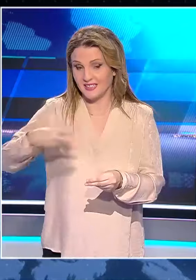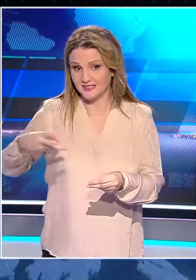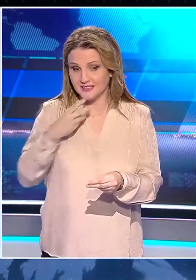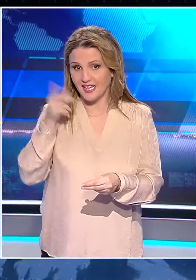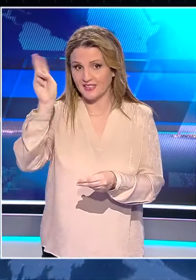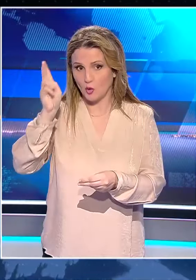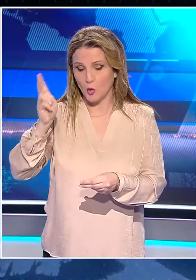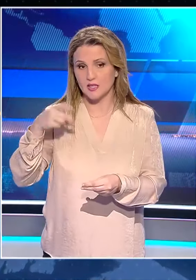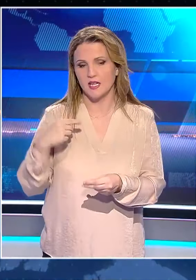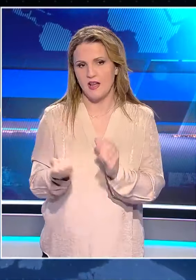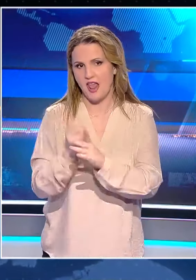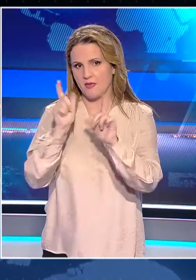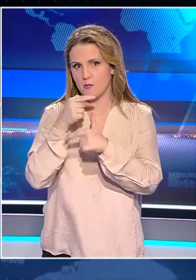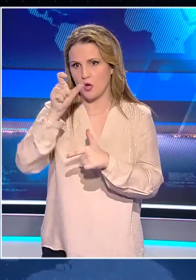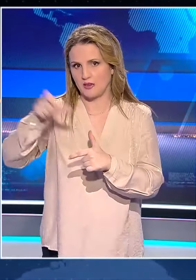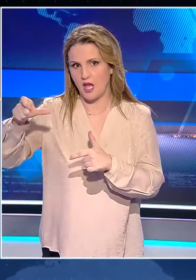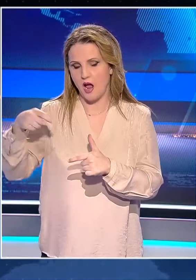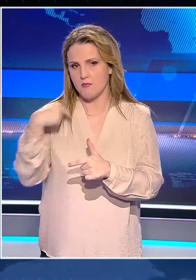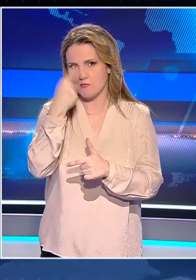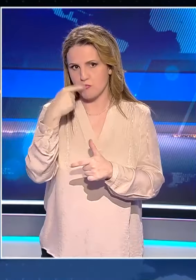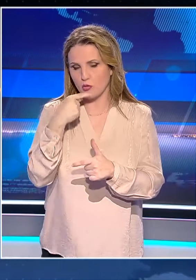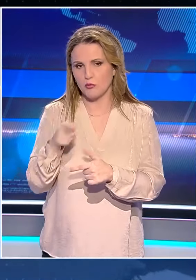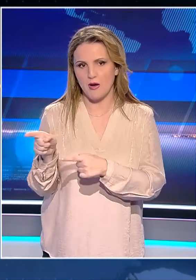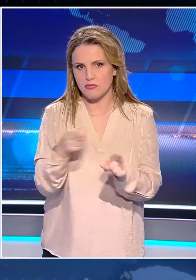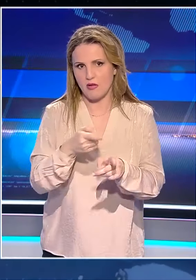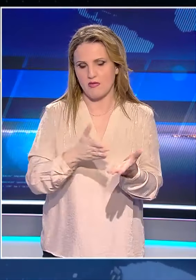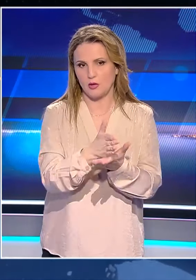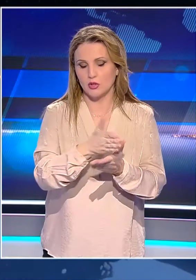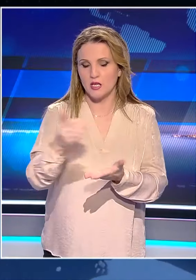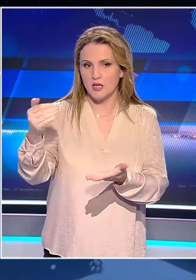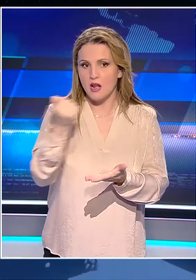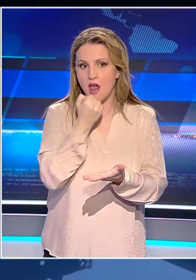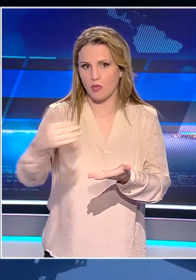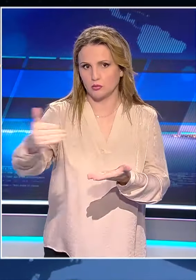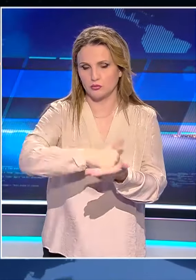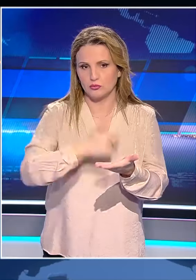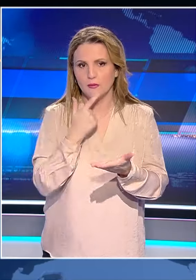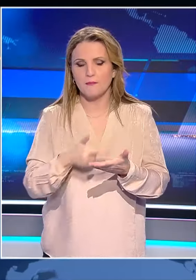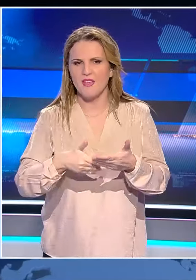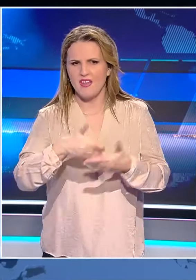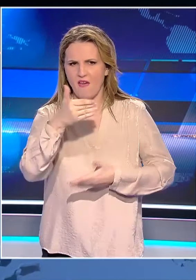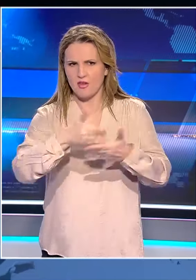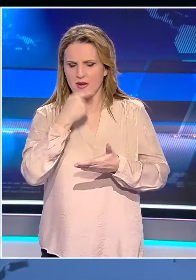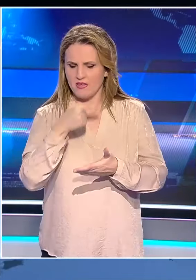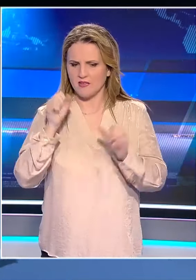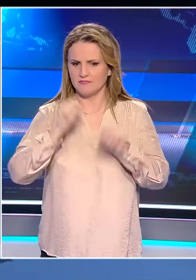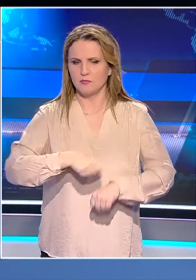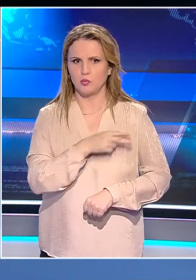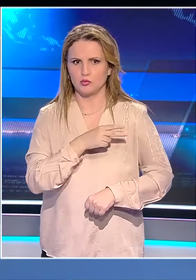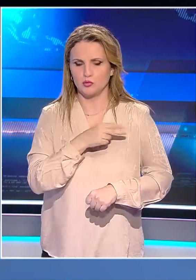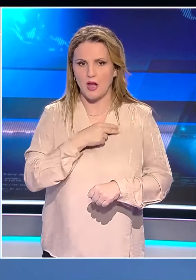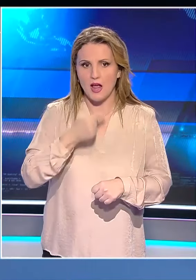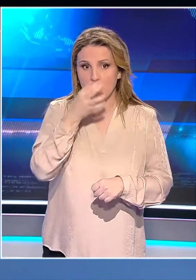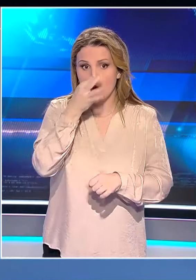ΣΥΡΙΖΑ. Το σημερινό αποκαλυπτικό δημοσίευμα της Εφημερίδας Πρώτο Θέμα επιβεβαιώνει όσα υποστηρίζαμε από την πρώτη στιγμή ότι το